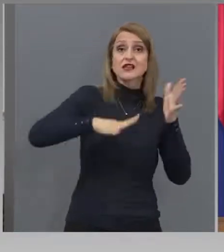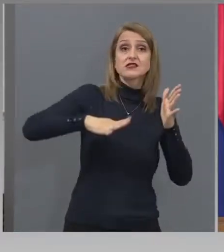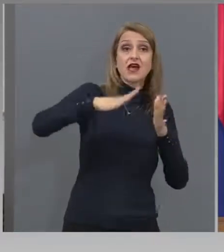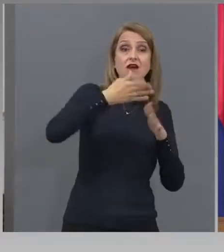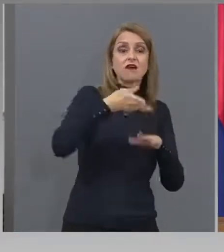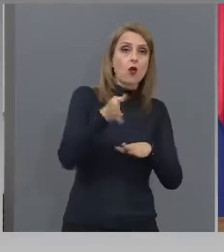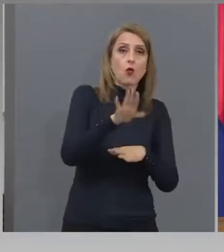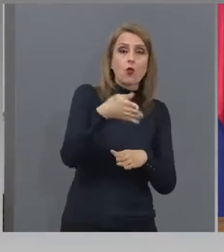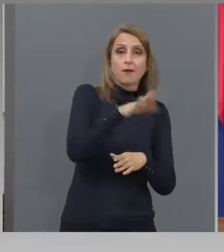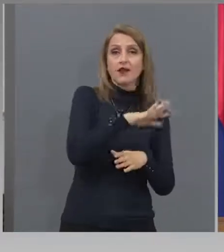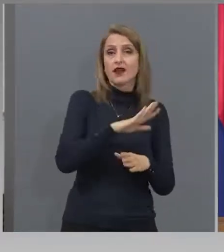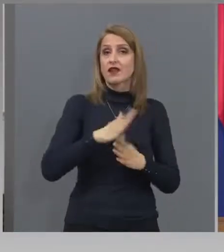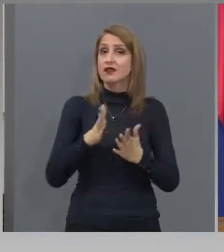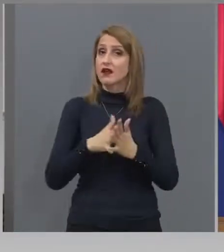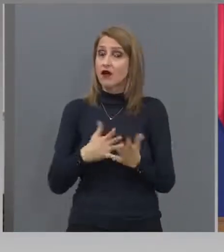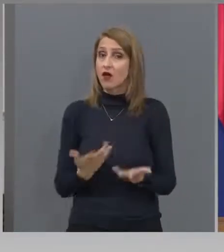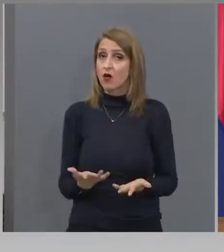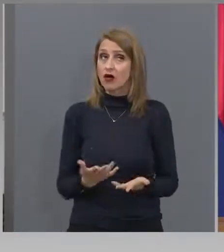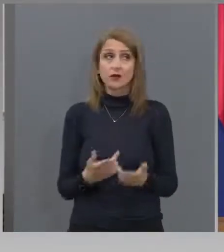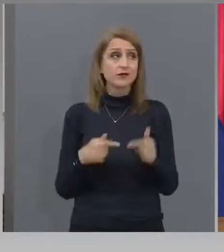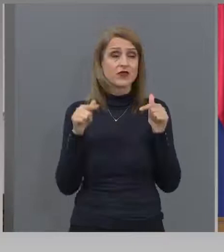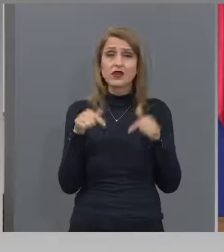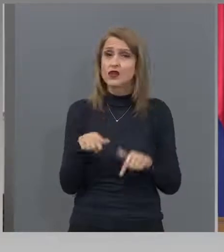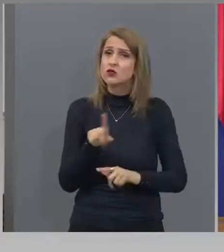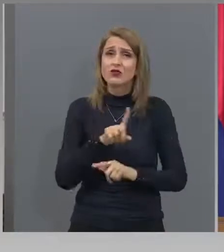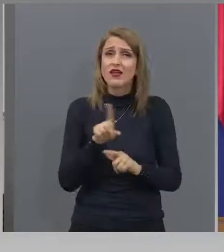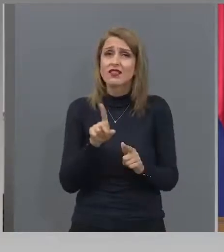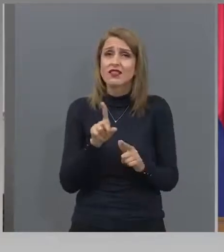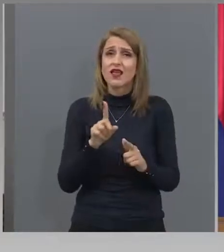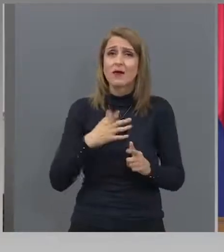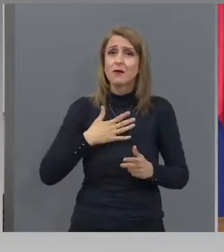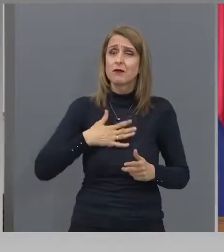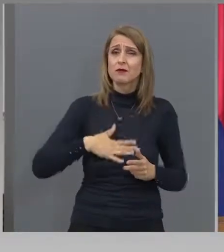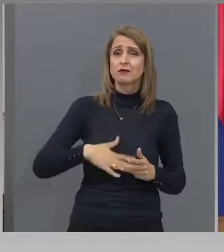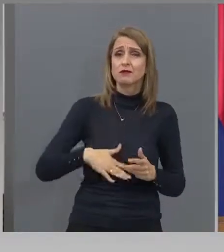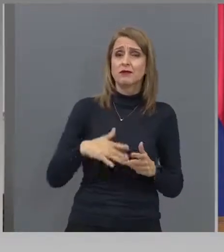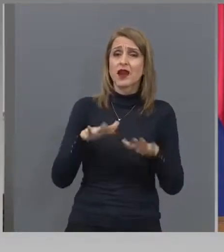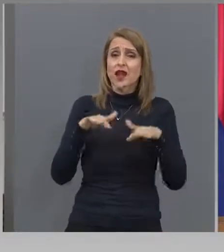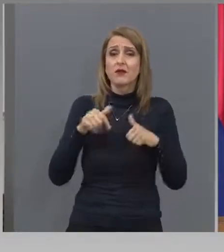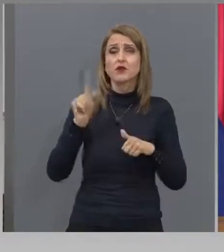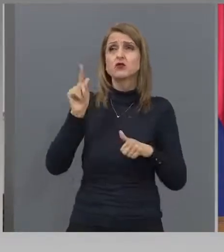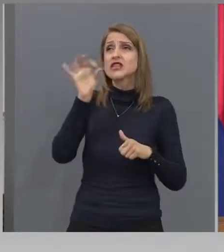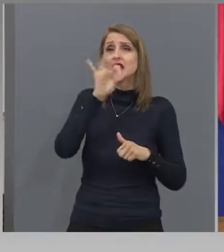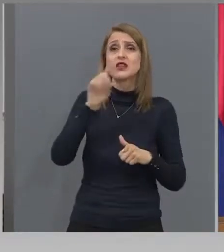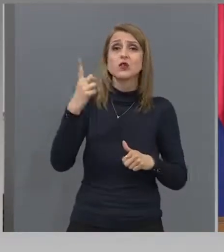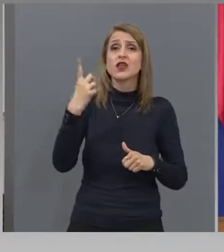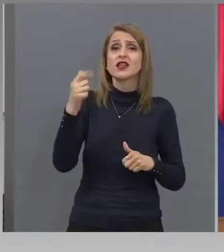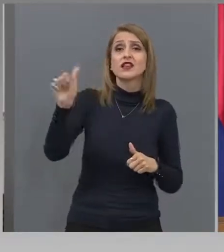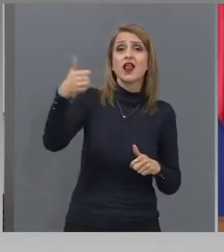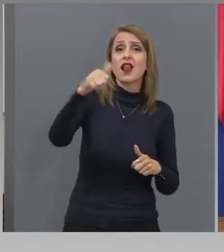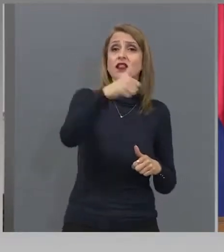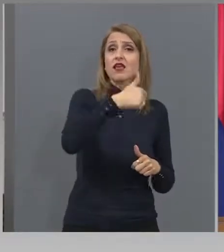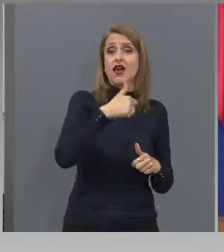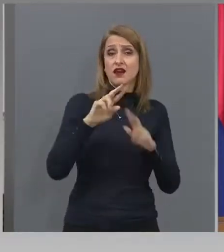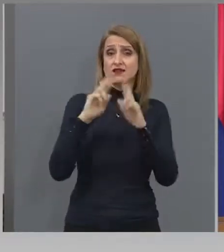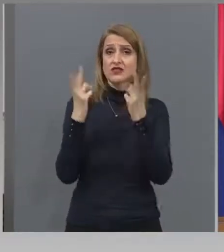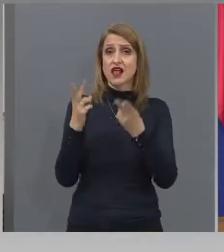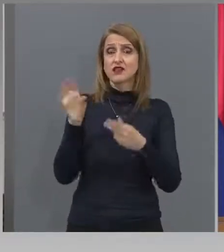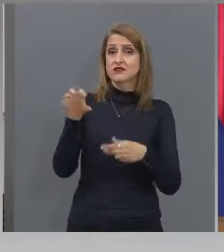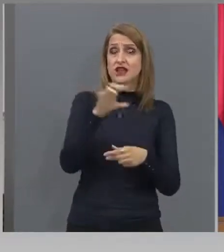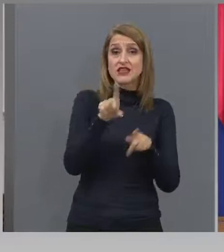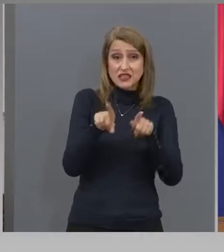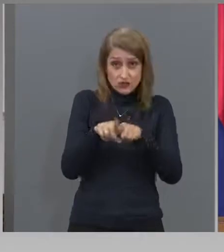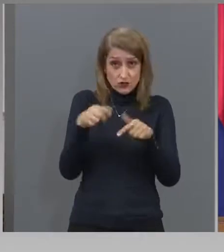Това не е приемливо за никой лидър в света. Ето и днеска президента Путин пак казва, че по